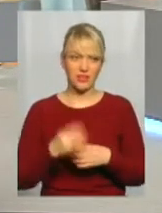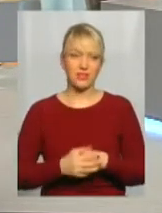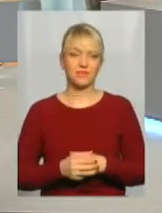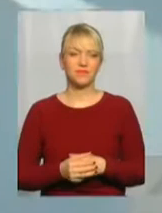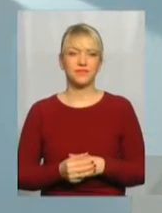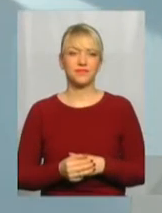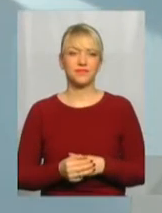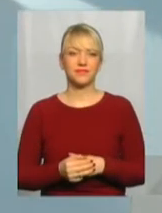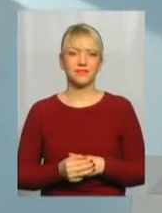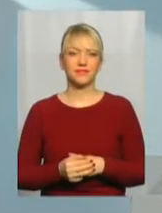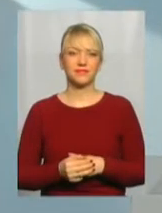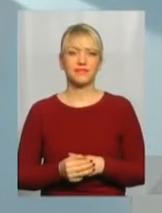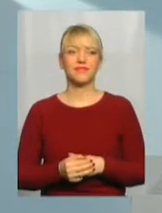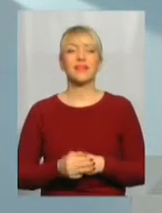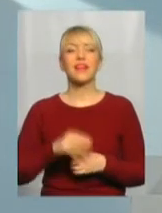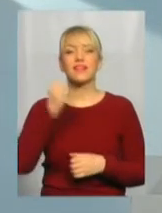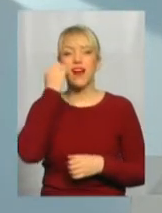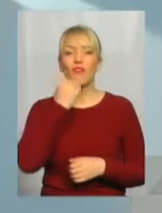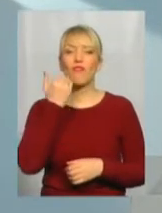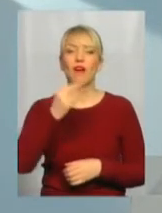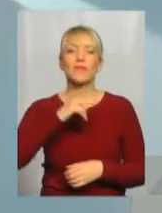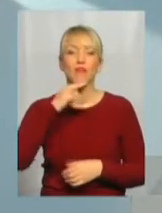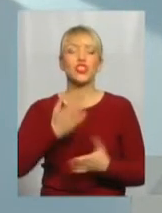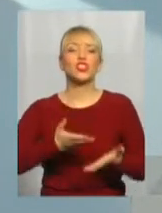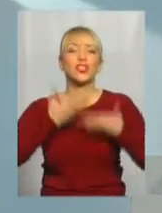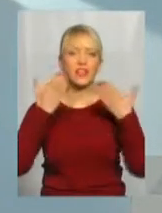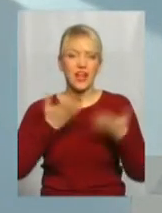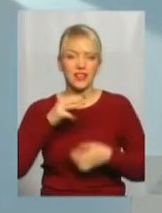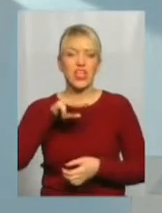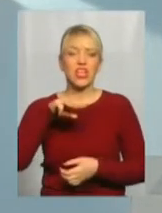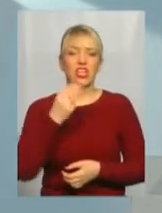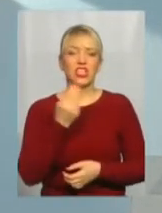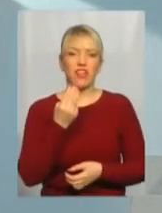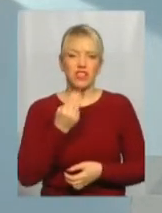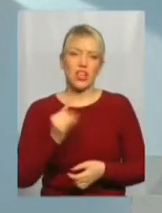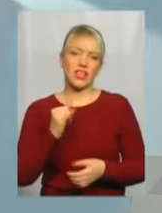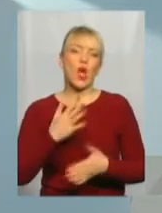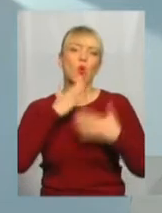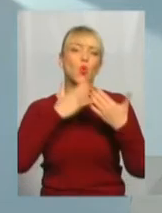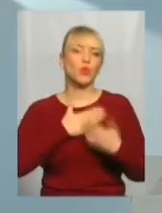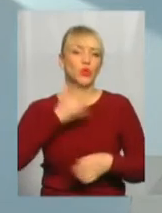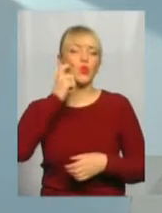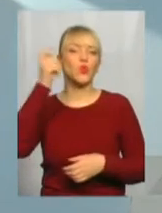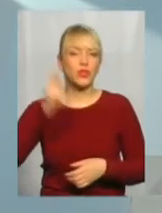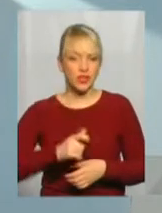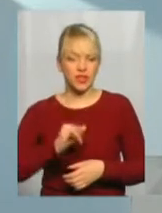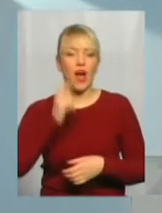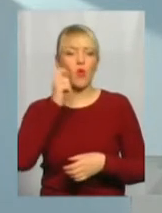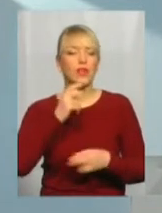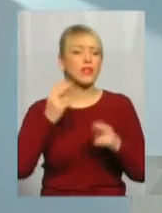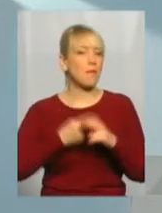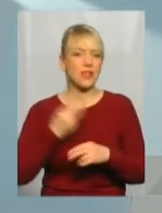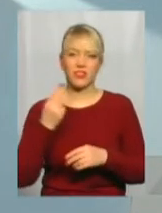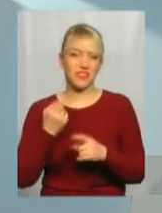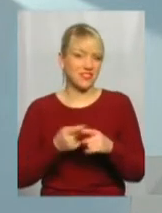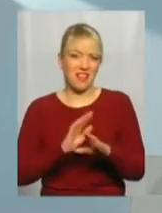вам, дякую вам за увагу. Читайте Шевченка, любіть Україну, а Україна без Шевченка, так це і не